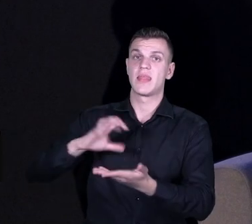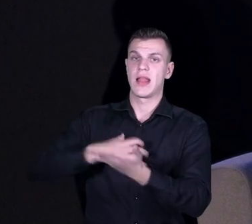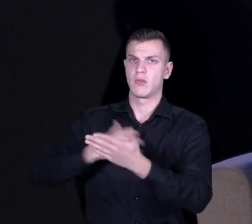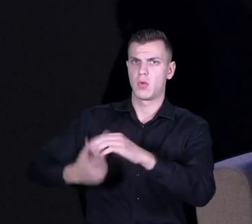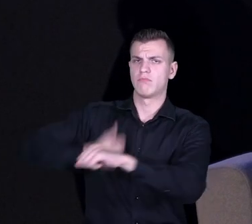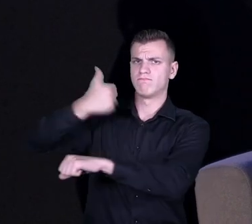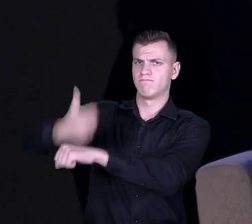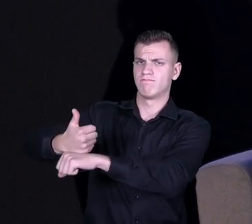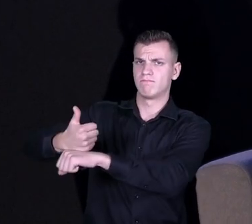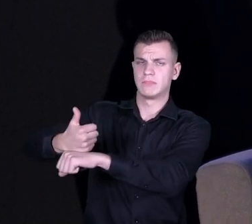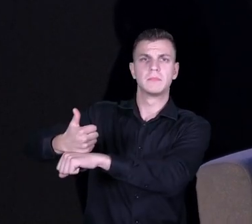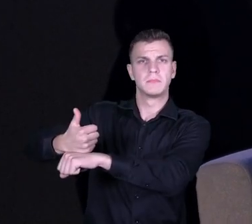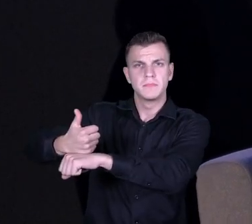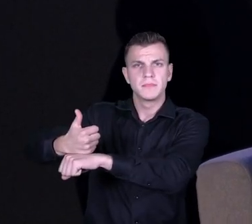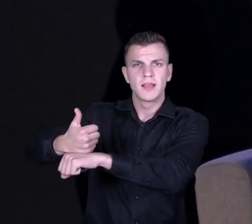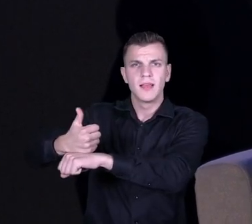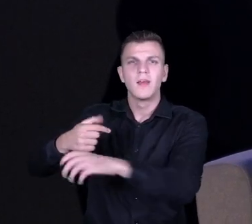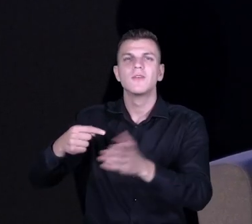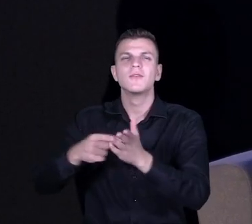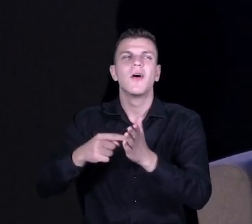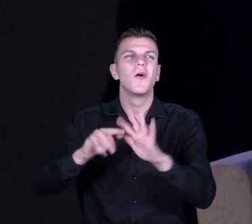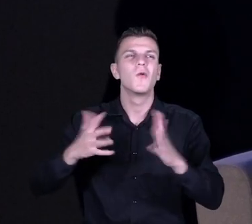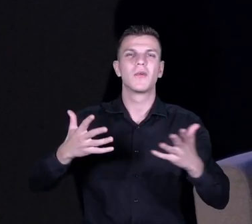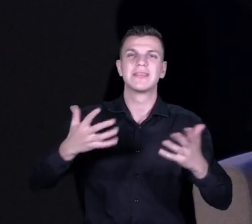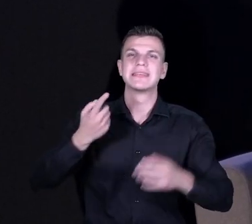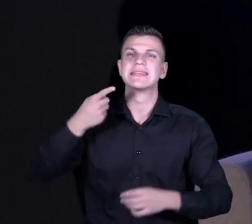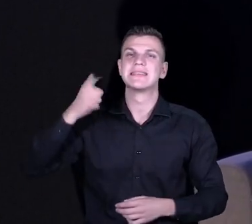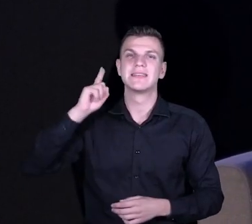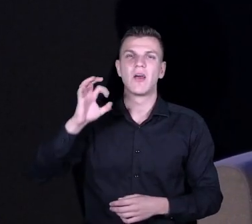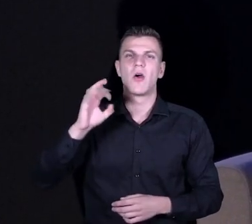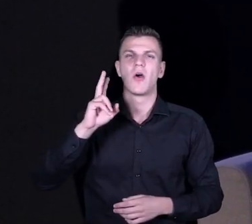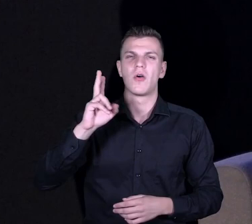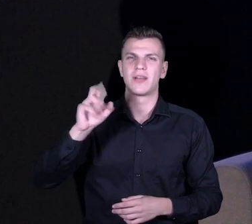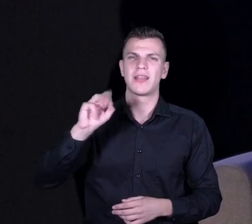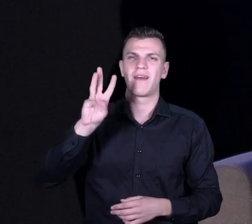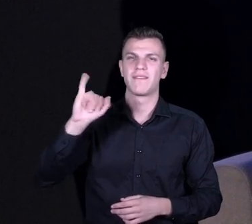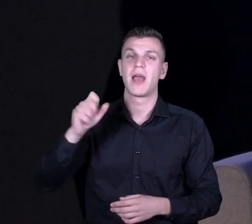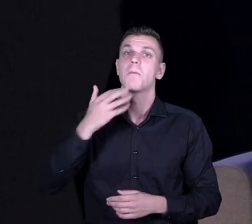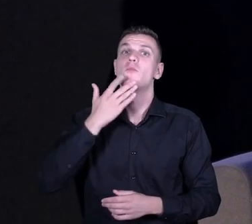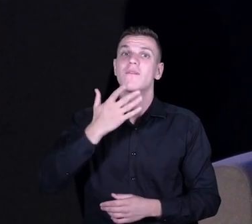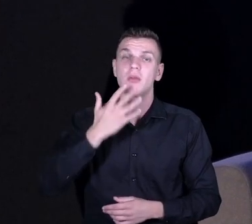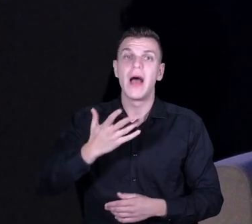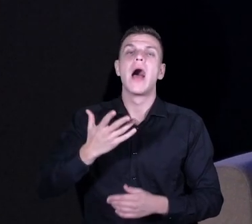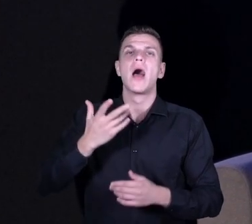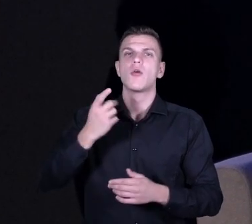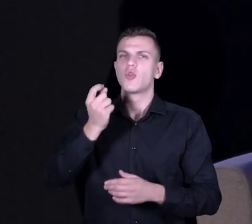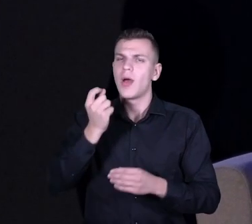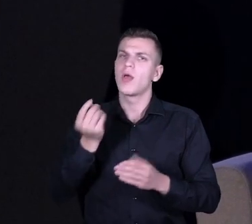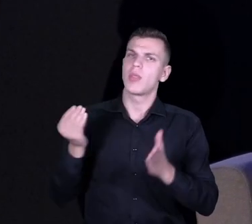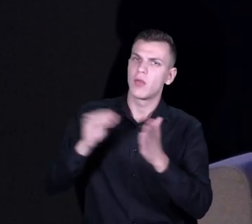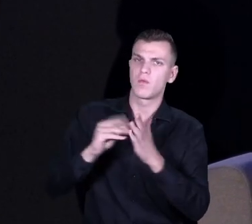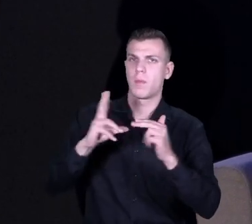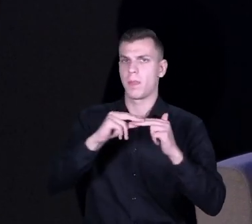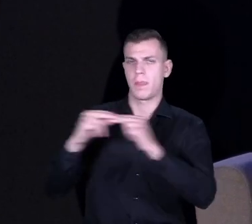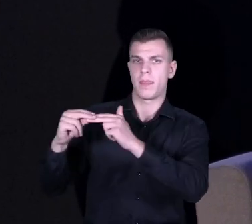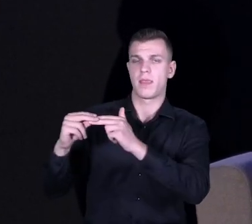rozwinięcie bardziej może praktyczne tego, co powiedziała Oktawia, bardziej może szczegółowe też w pewnej sensie odpowiedzi